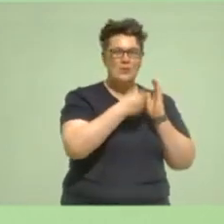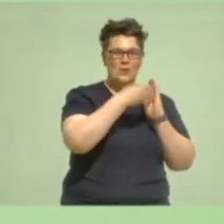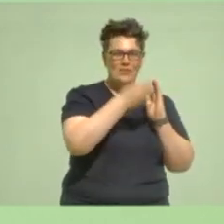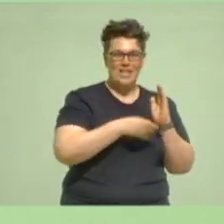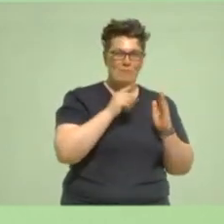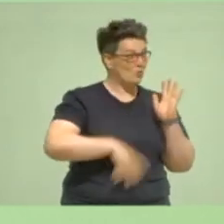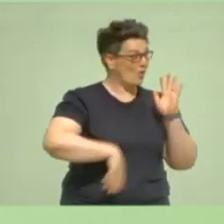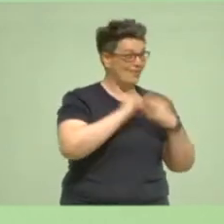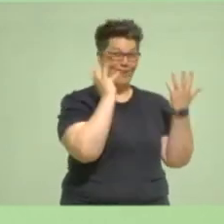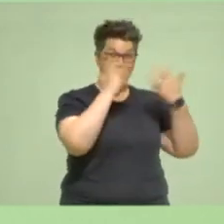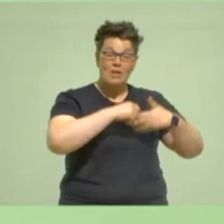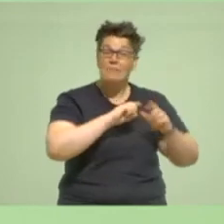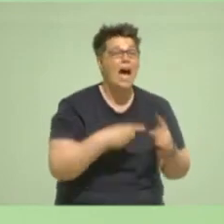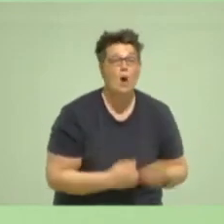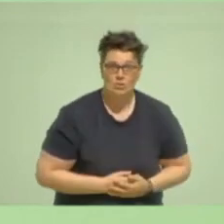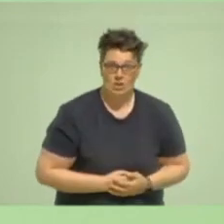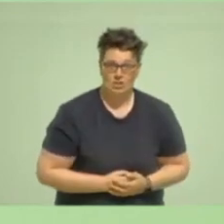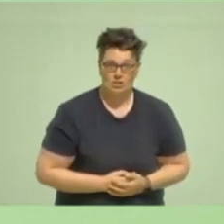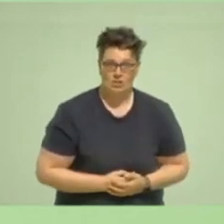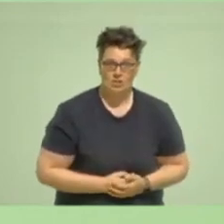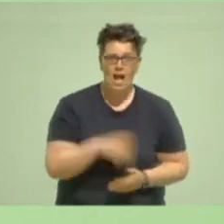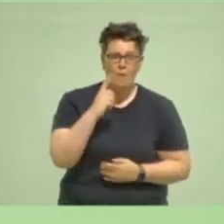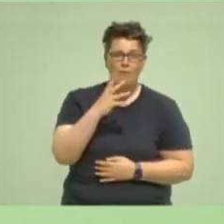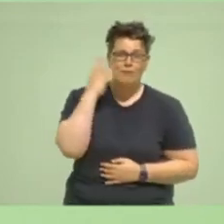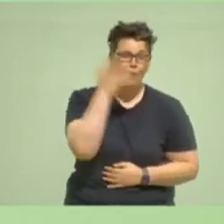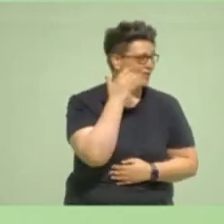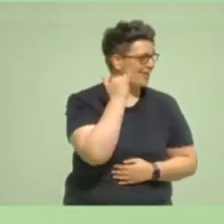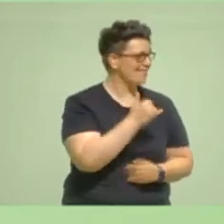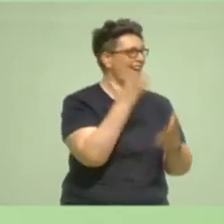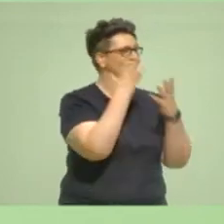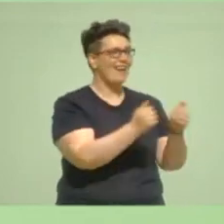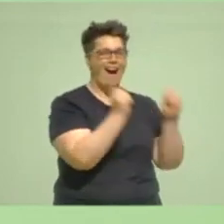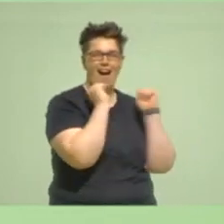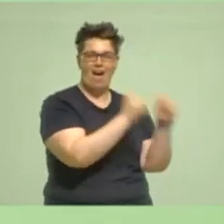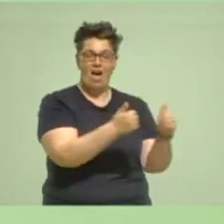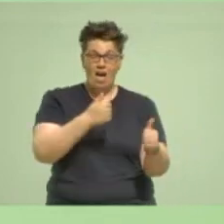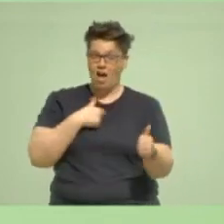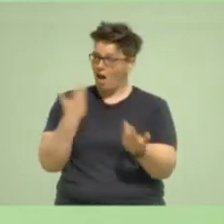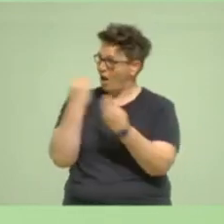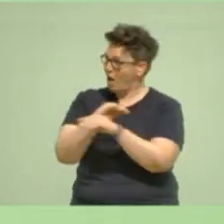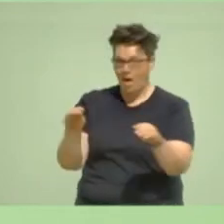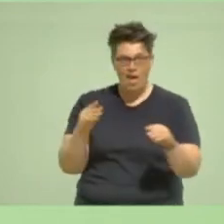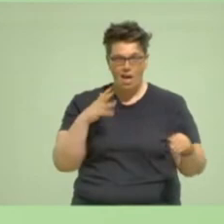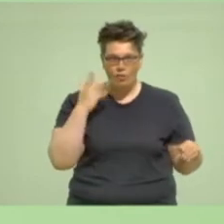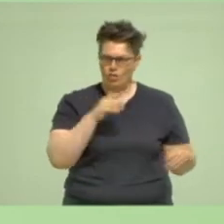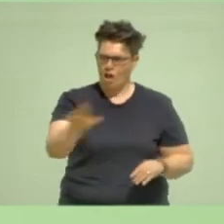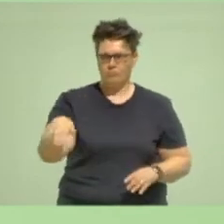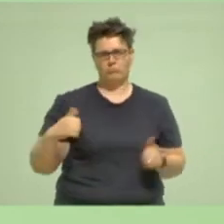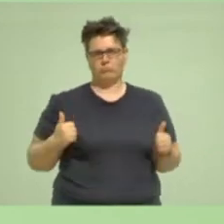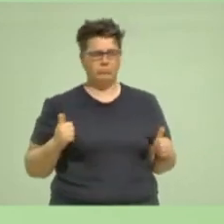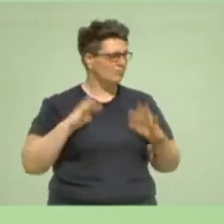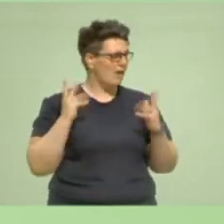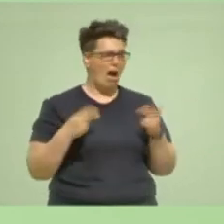vorlegen. Aber das wäre auch furchtbar, wenn ich jetzt hier stehen würde und ich sagen würde, Leute, ist alles eigentlich jetzt,